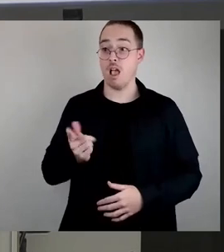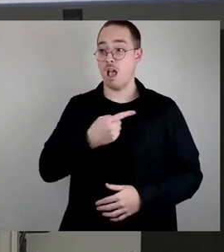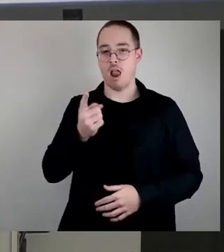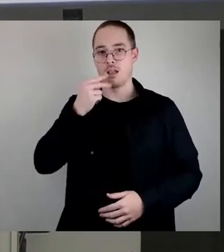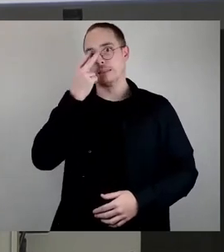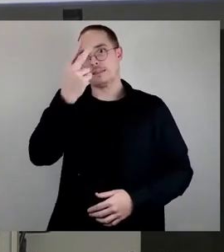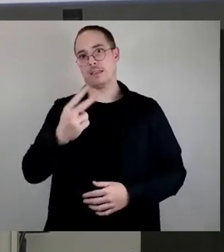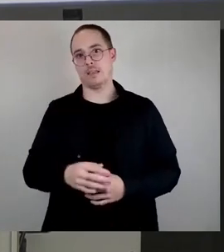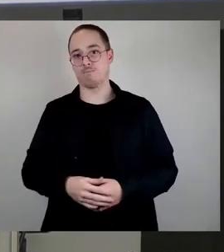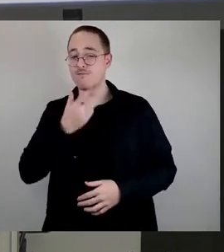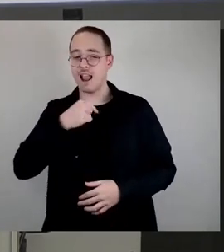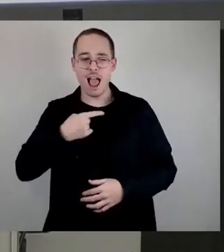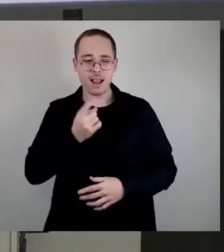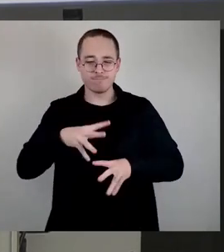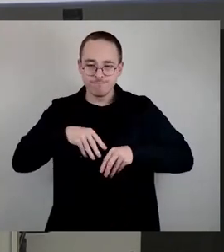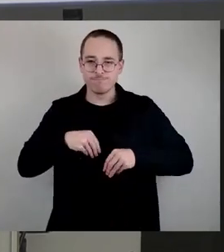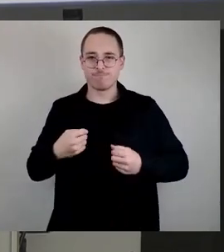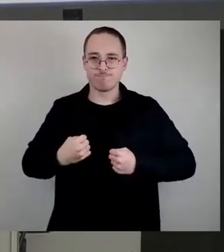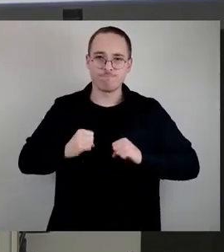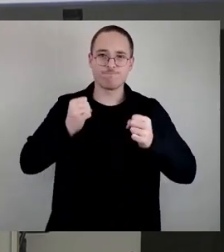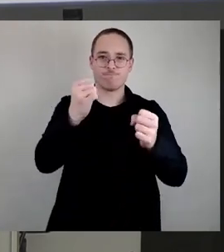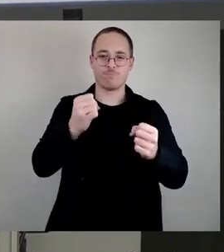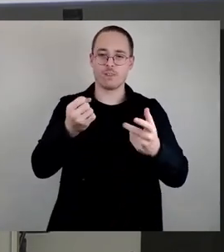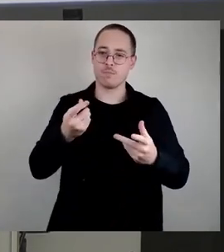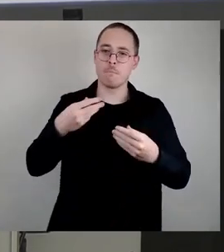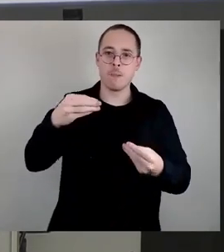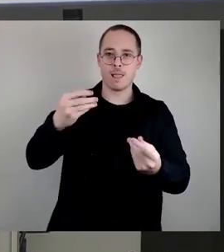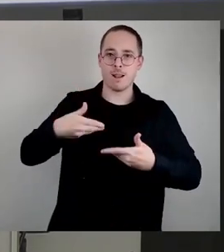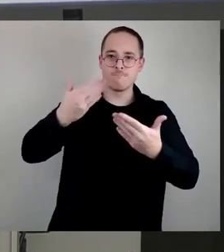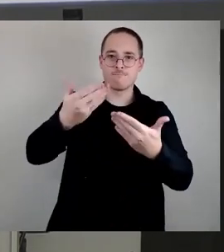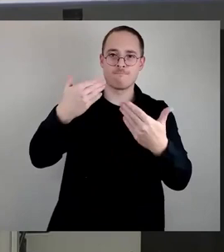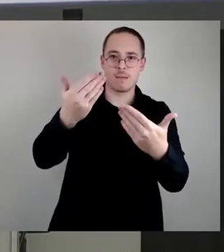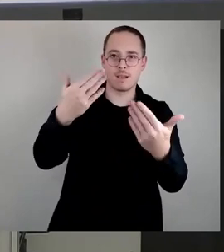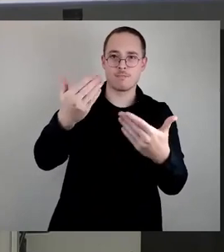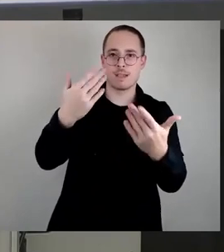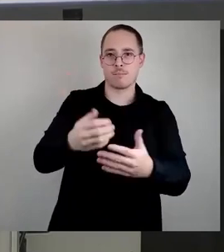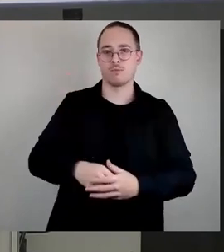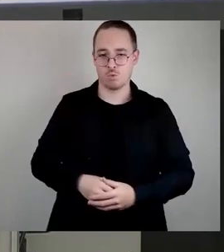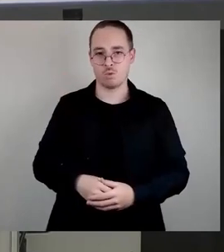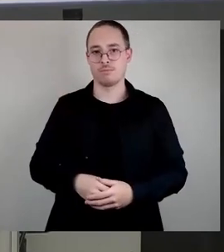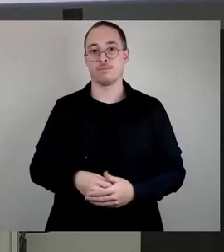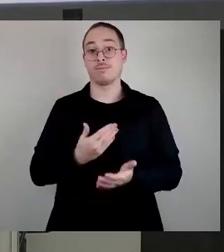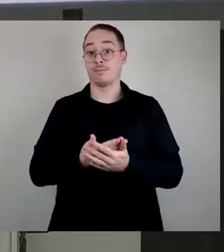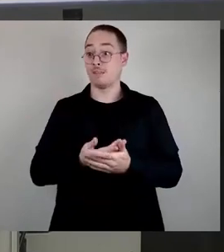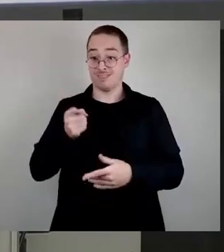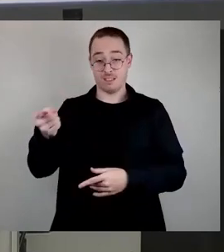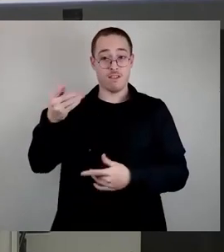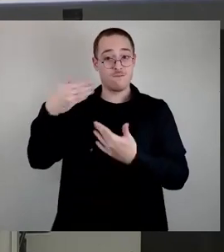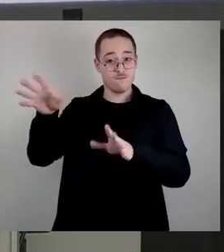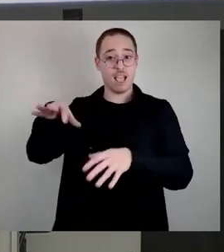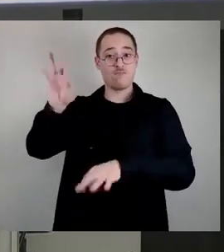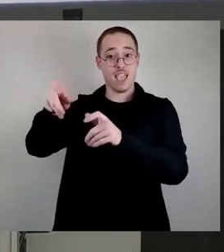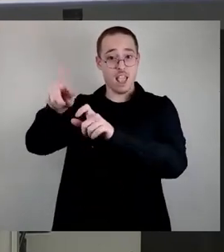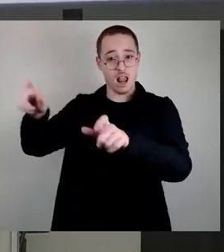Mitteln zur Verfügung stellen, damit die Situation dort besser gewinnt. Also wir lehnen den Antrag der Freien Wähler ab. Wir lehnen den Antrag der